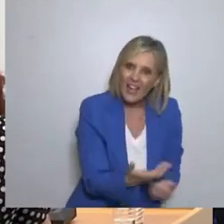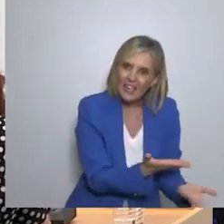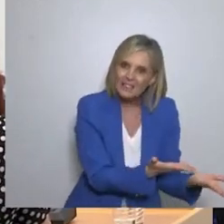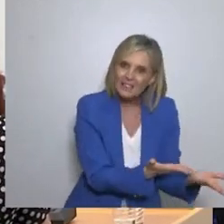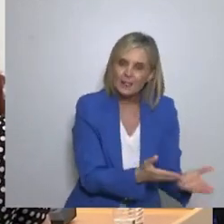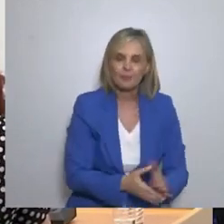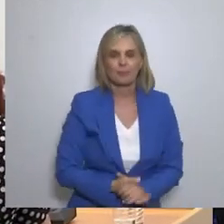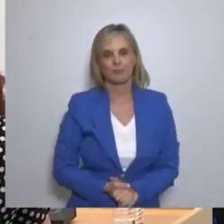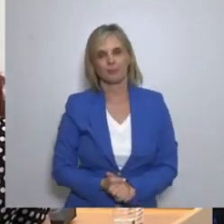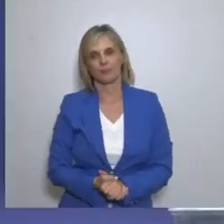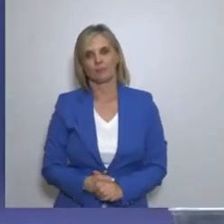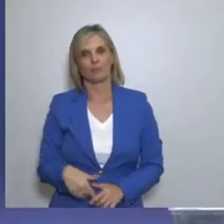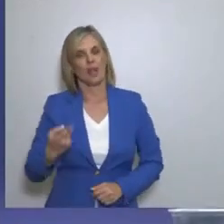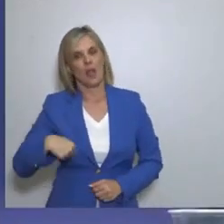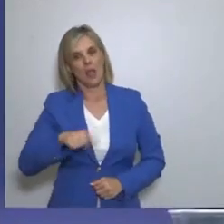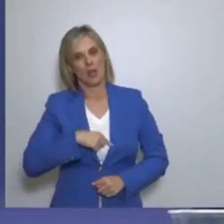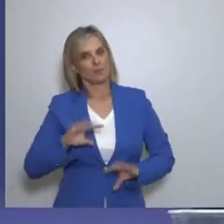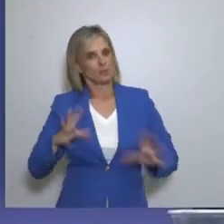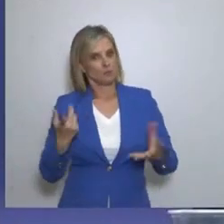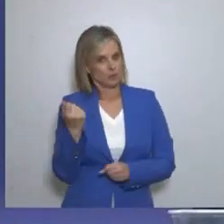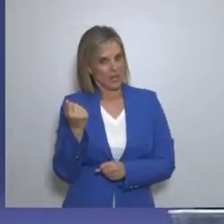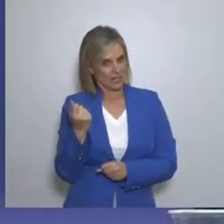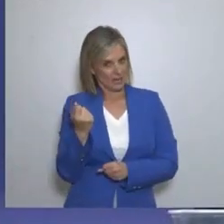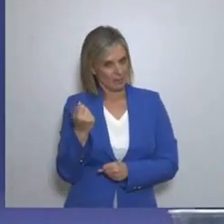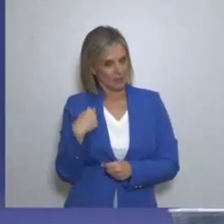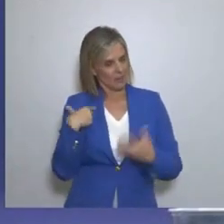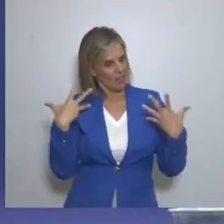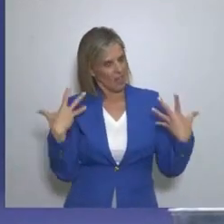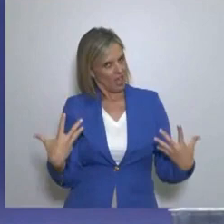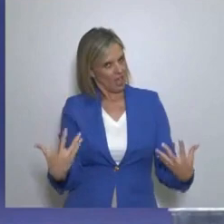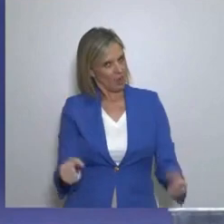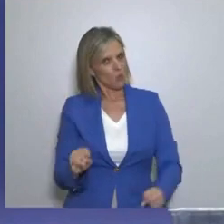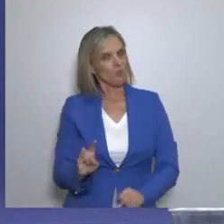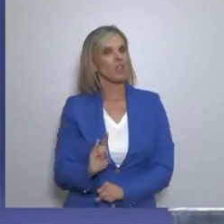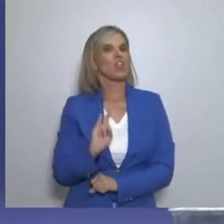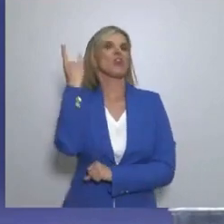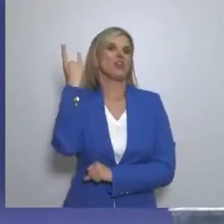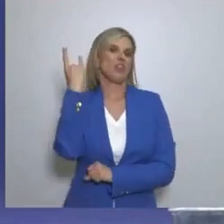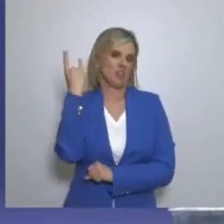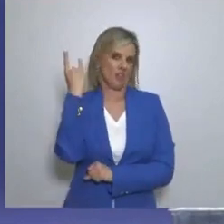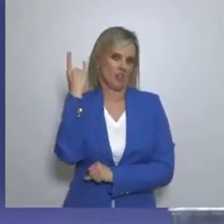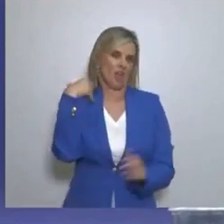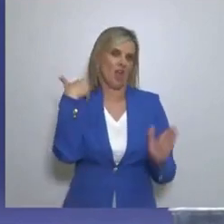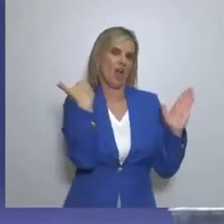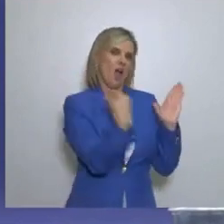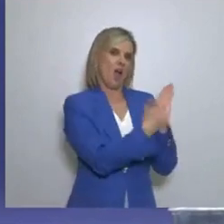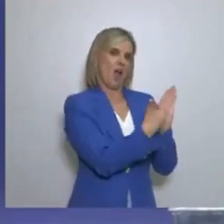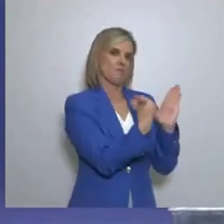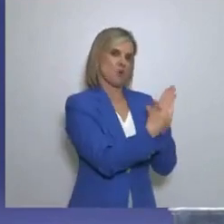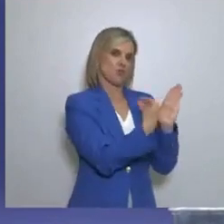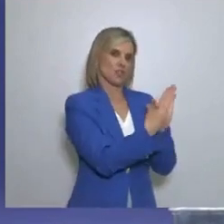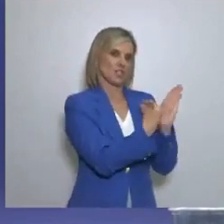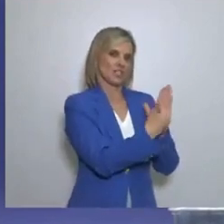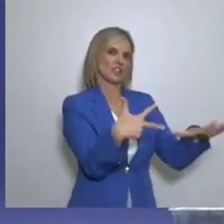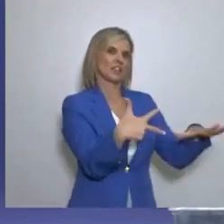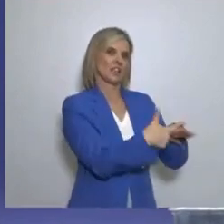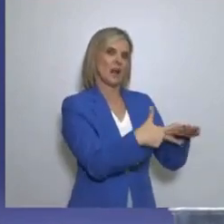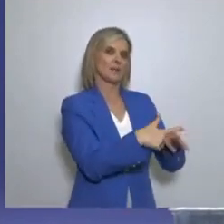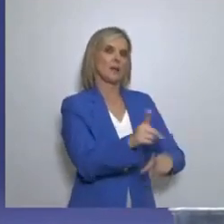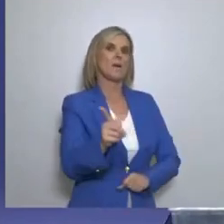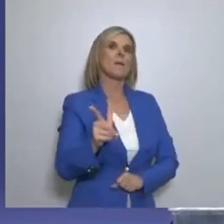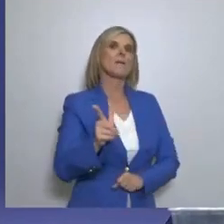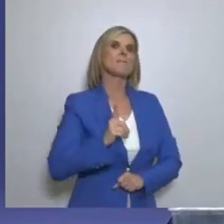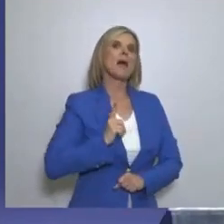Το που θα βρούμε τα χρήματα Είναι δεδομένο Έχει ήδη αποδειχθεί Και περιμένει καρτερικά